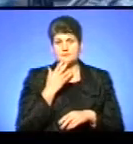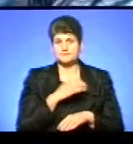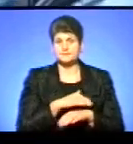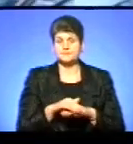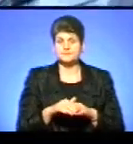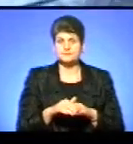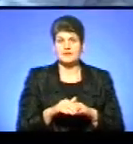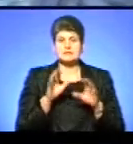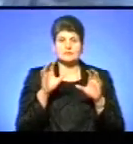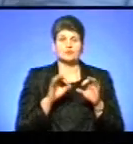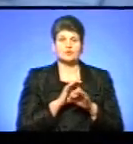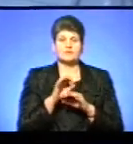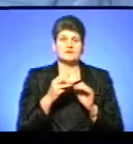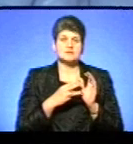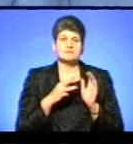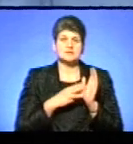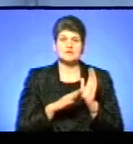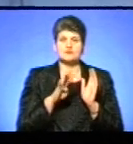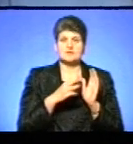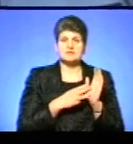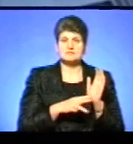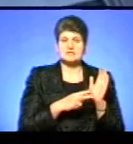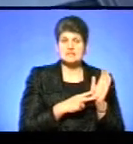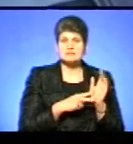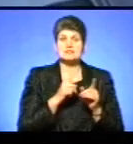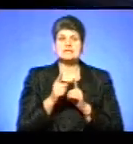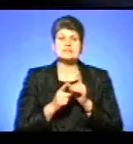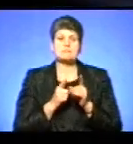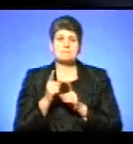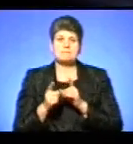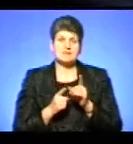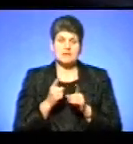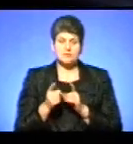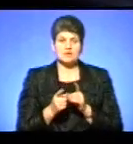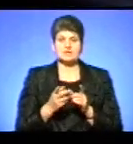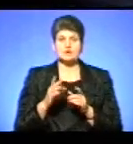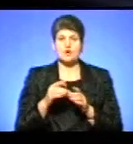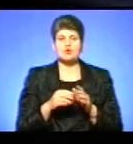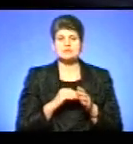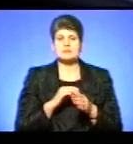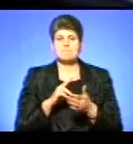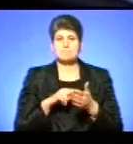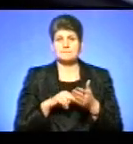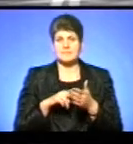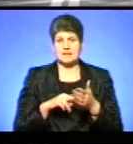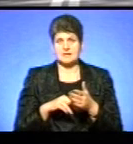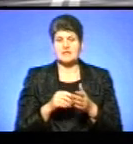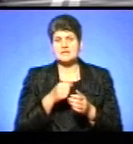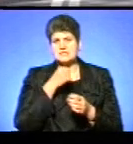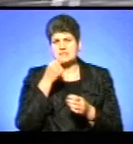Законопроект 84-87 змінює акцизний збір з розмитнення авто. Що старша машина, то більший акциз.